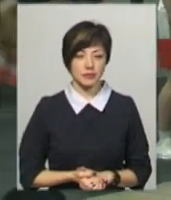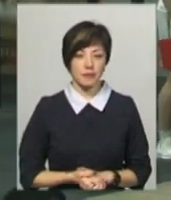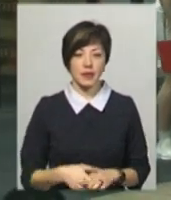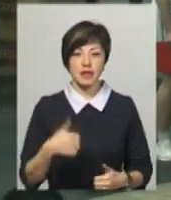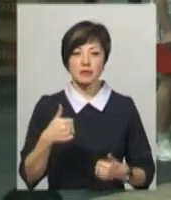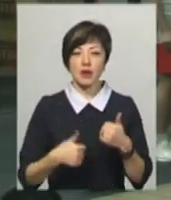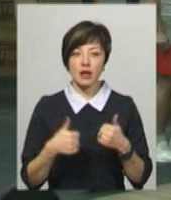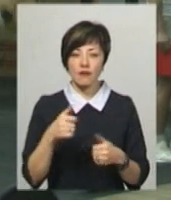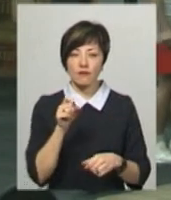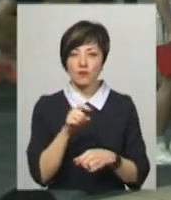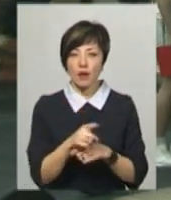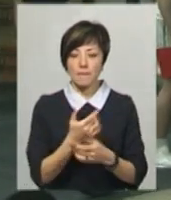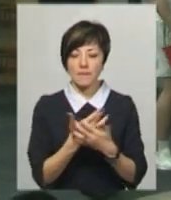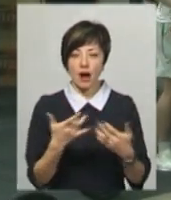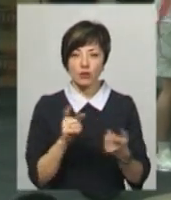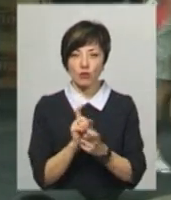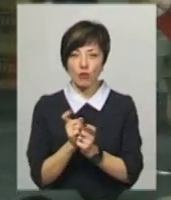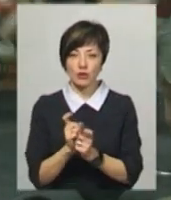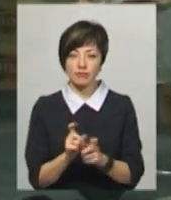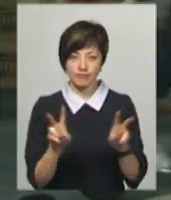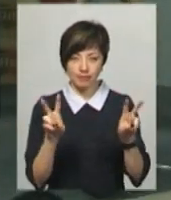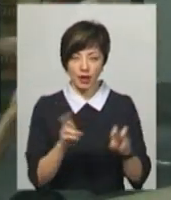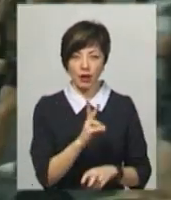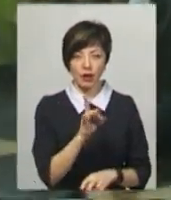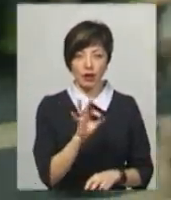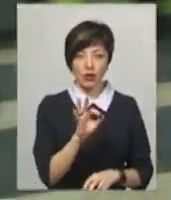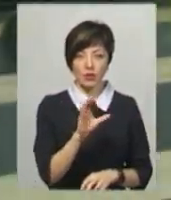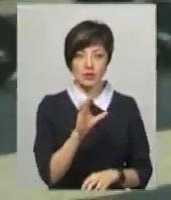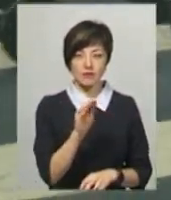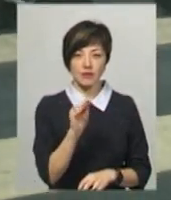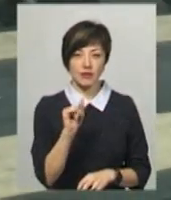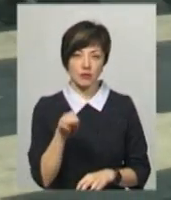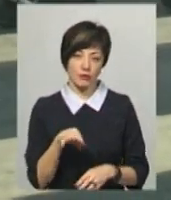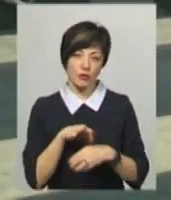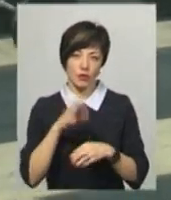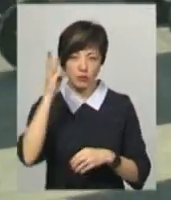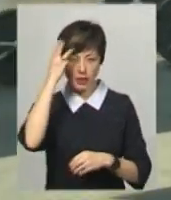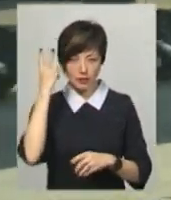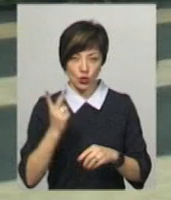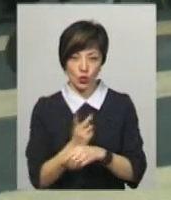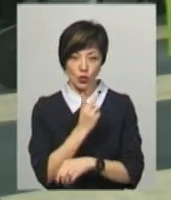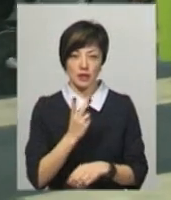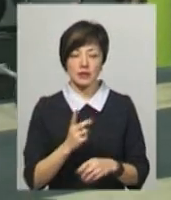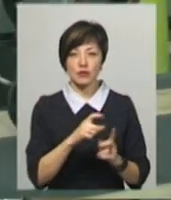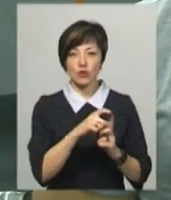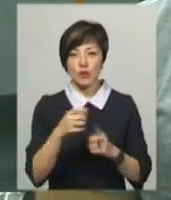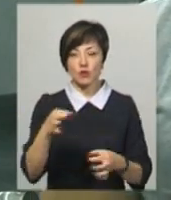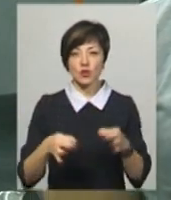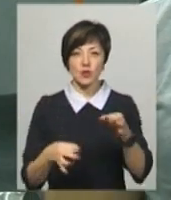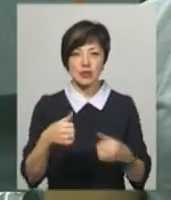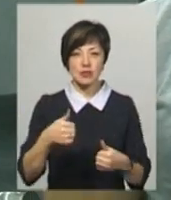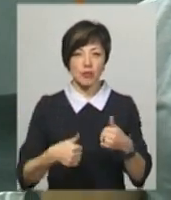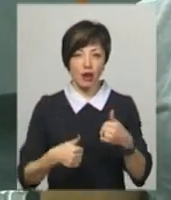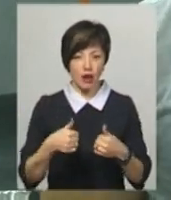Змагання з функціонального багатоборства або кросфіту серед представників силових структур проводять у Хмельницькому вдруге. За словами судді змагань